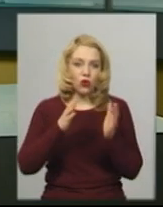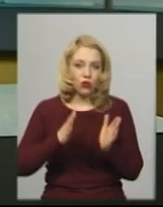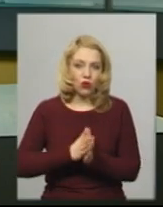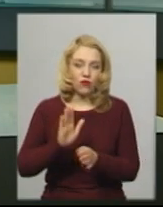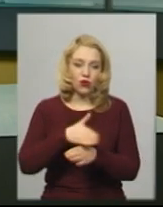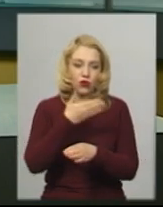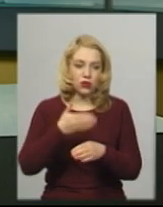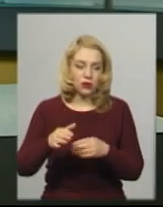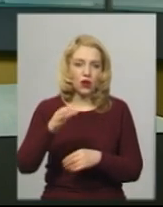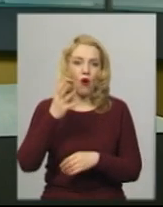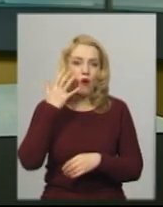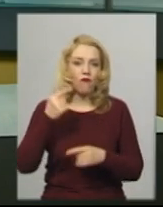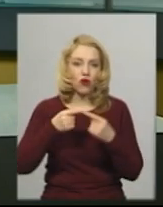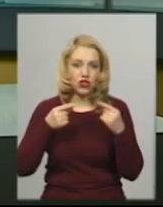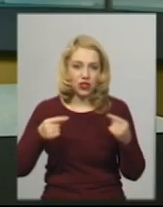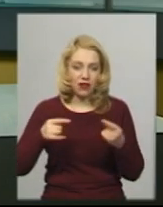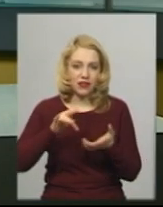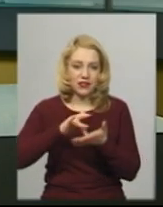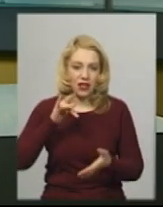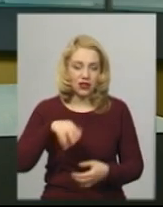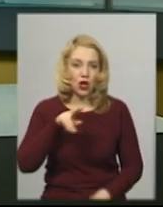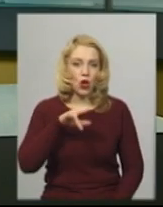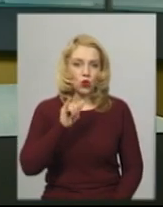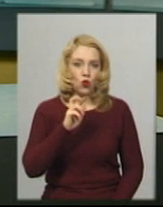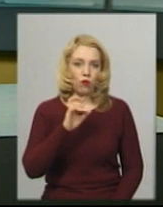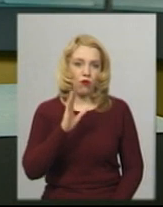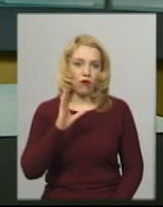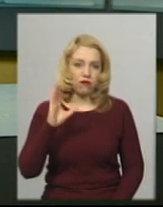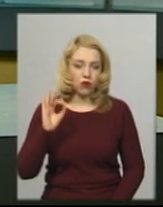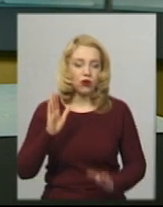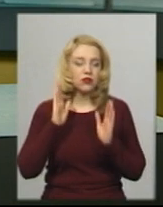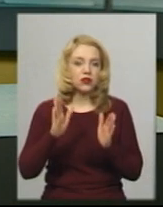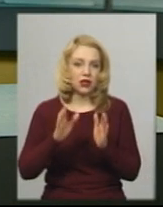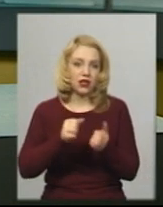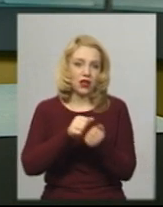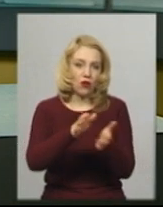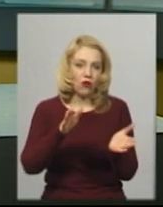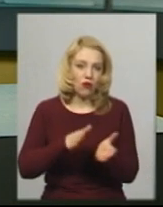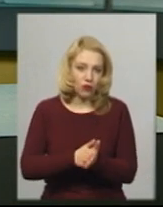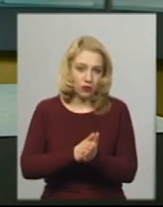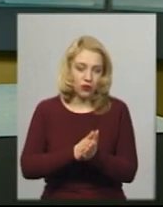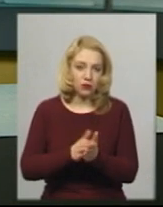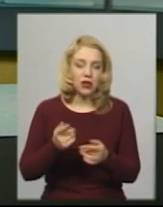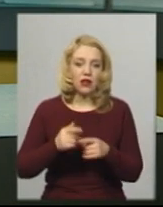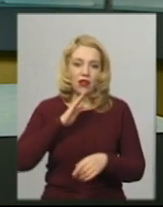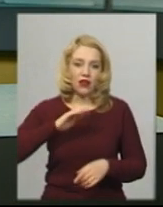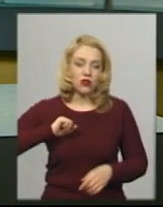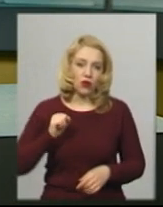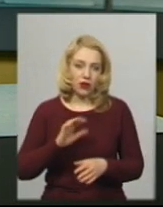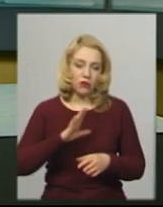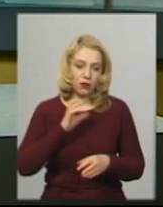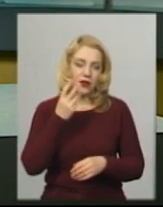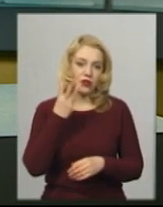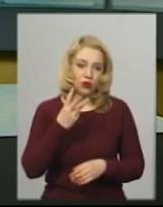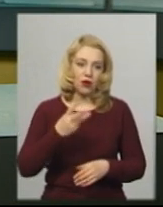центр Дубово. На ньому здійснювати дозволено лише гуртові закупівлі. Моя колега Анастасія Збродова побувала на трьох міських